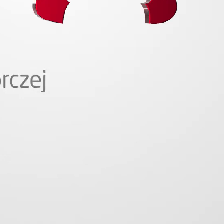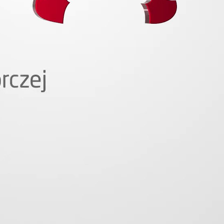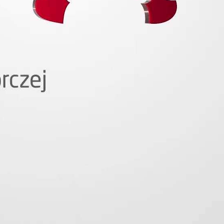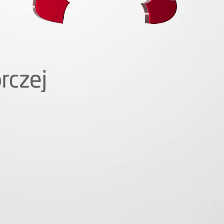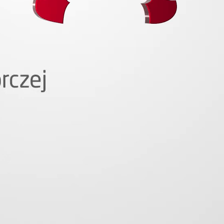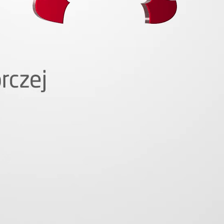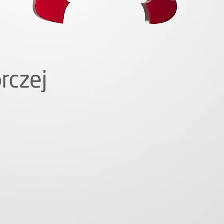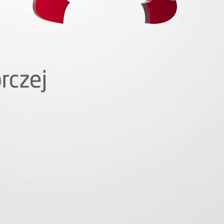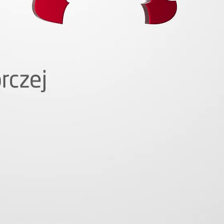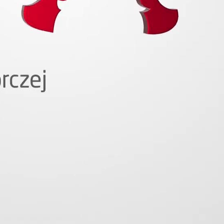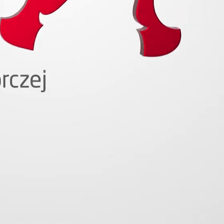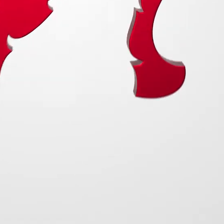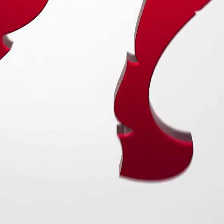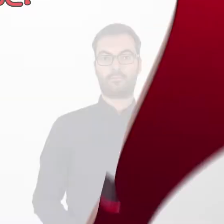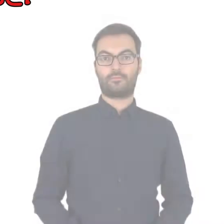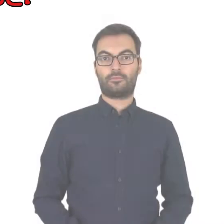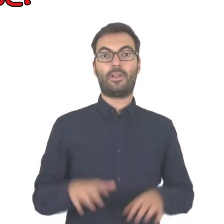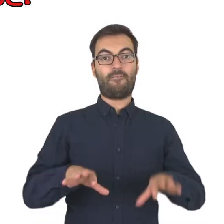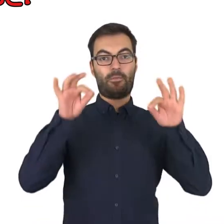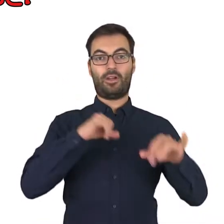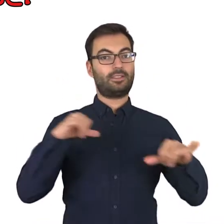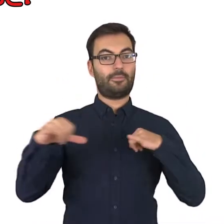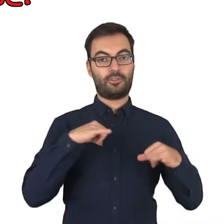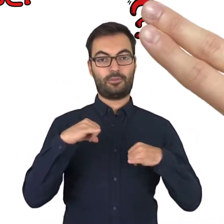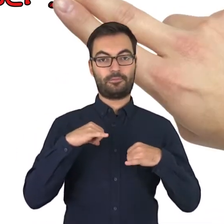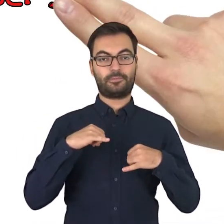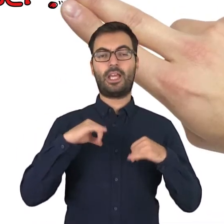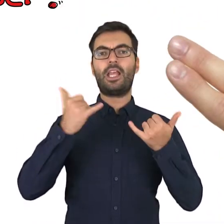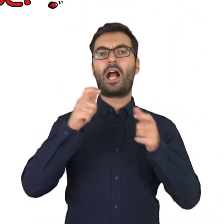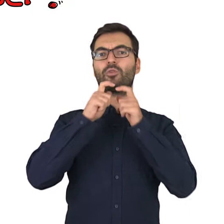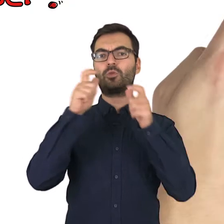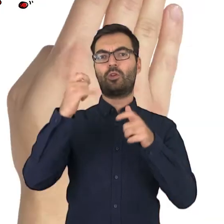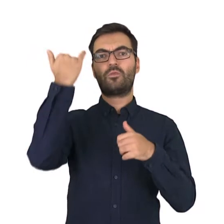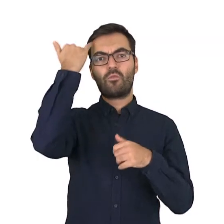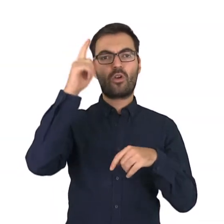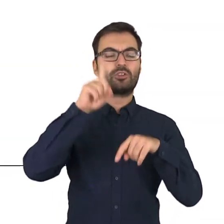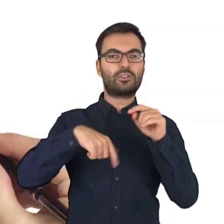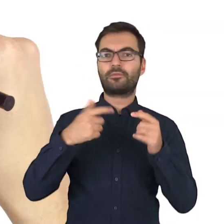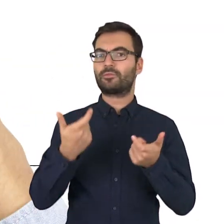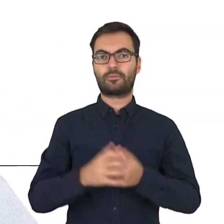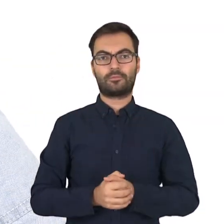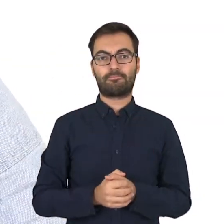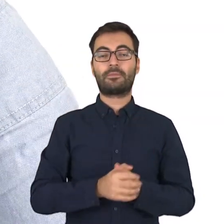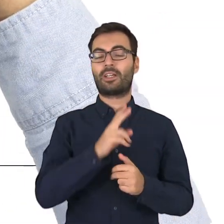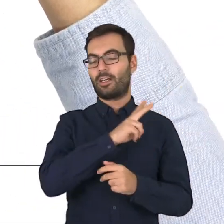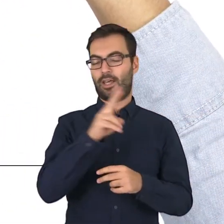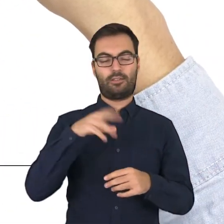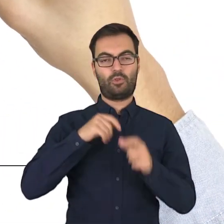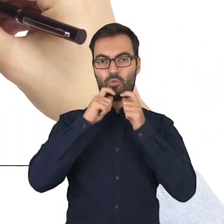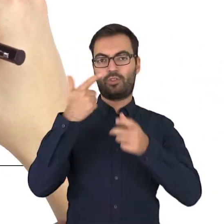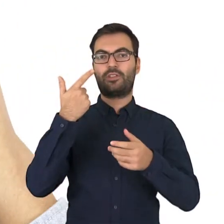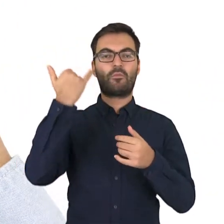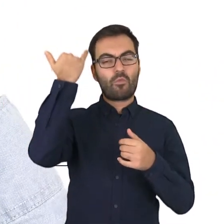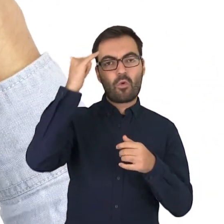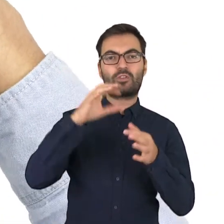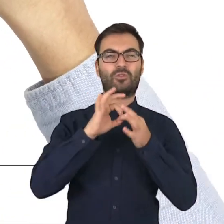Komunikat Państwowej Komisji Wyborczej. Wybory samorządowe. Jak zgłaszać nieprawidłowości? Każdy może zgłaszać